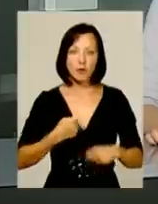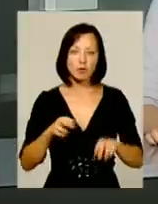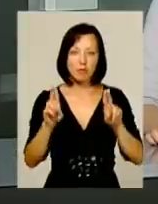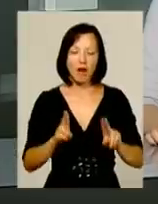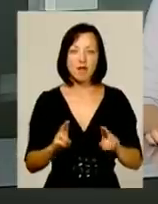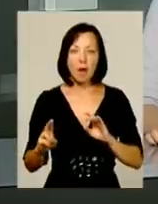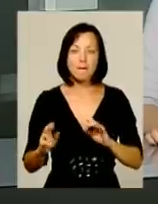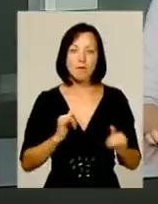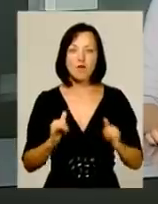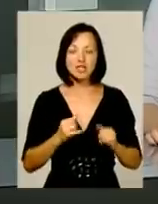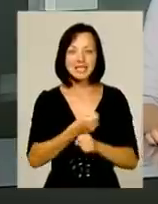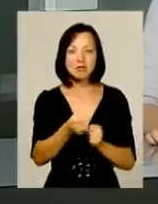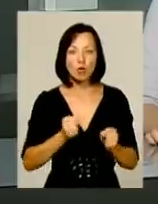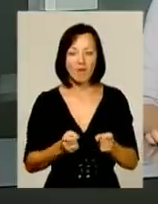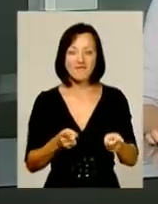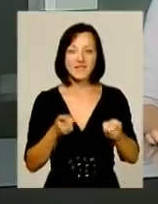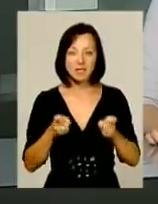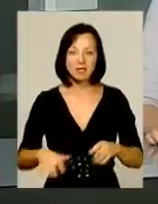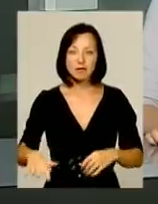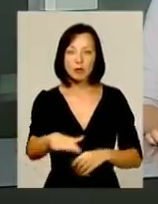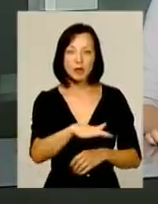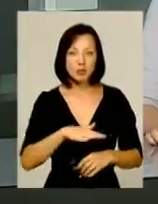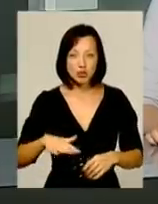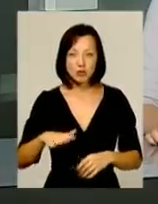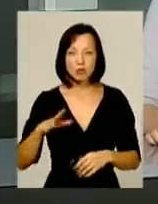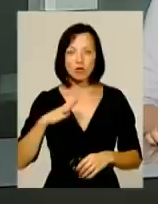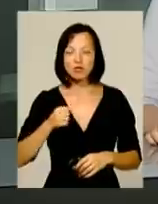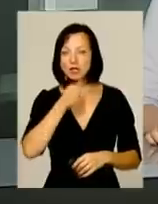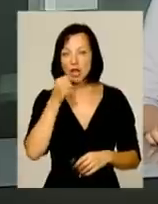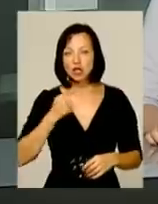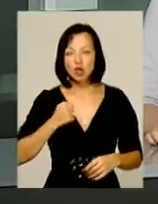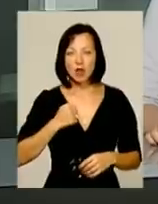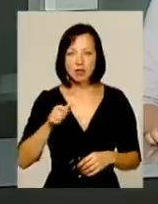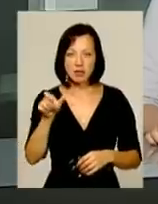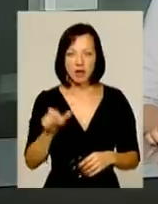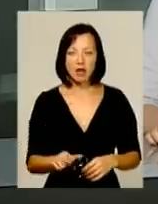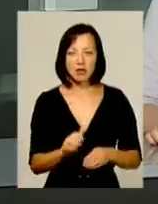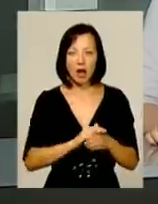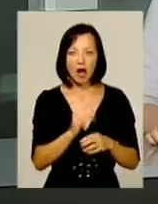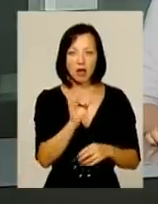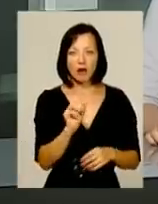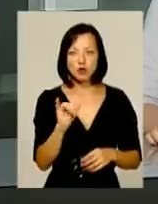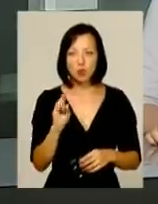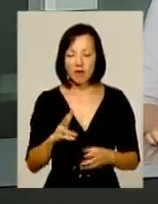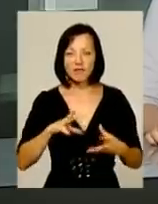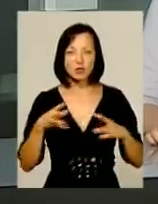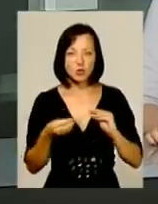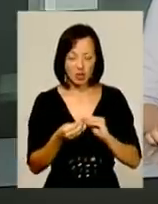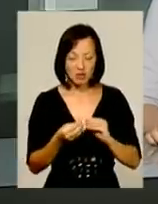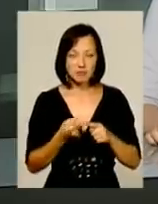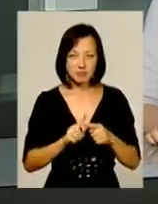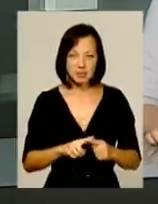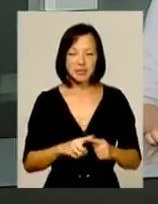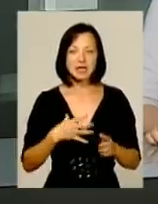поводження зі зброєю, вистріливши у приміщенні, де перебував старший солдат Руслан Кравчук. У результаті останній